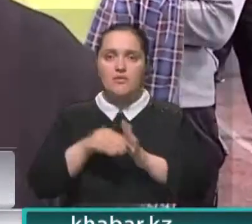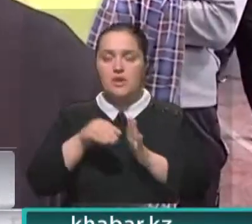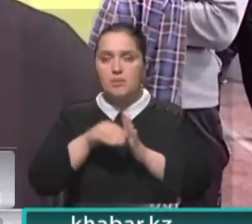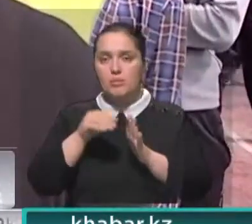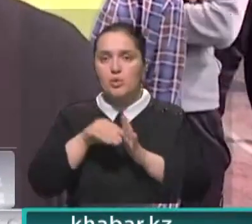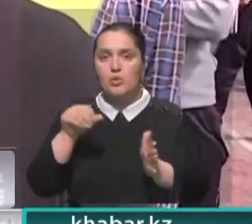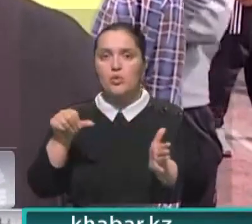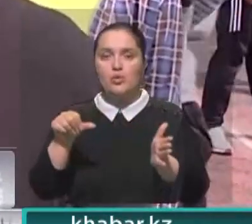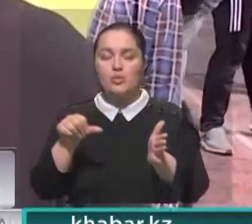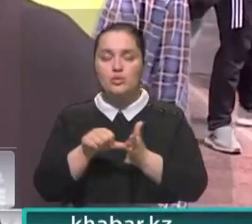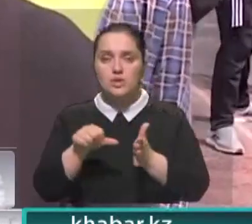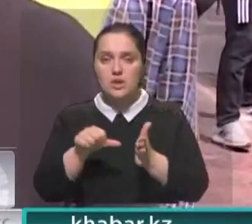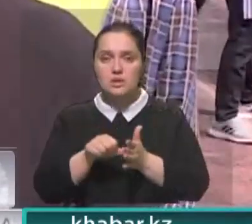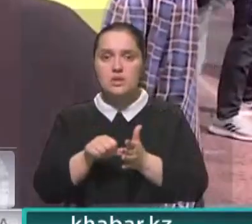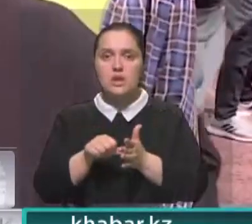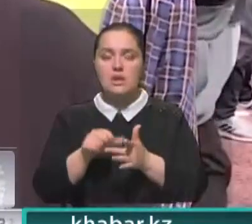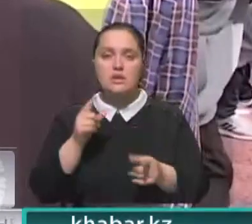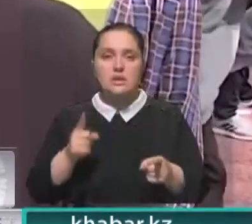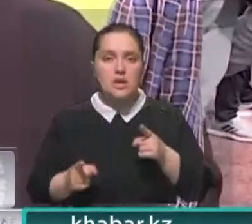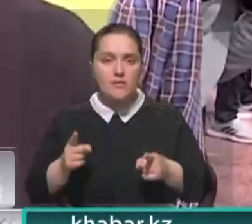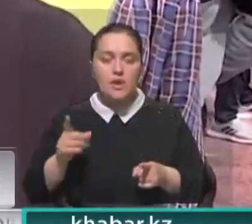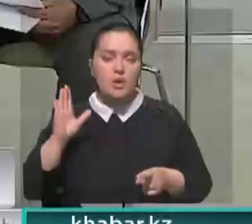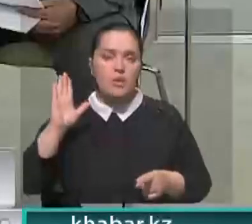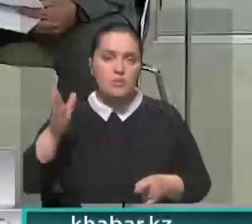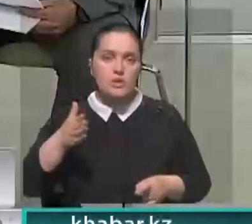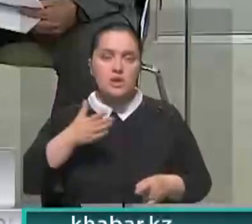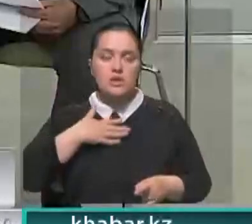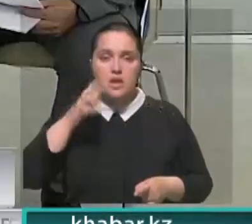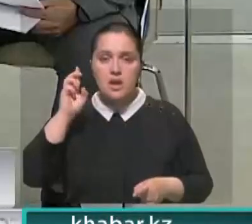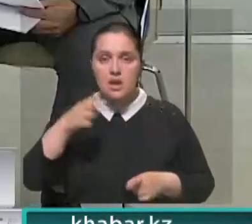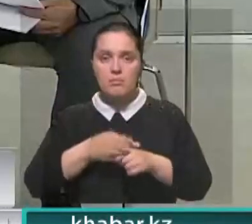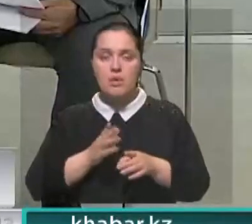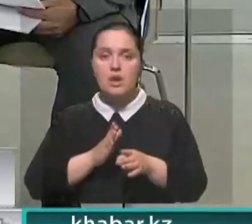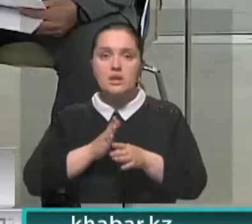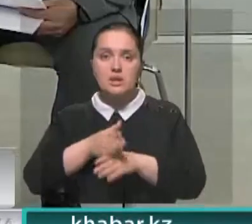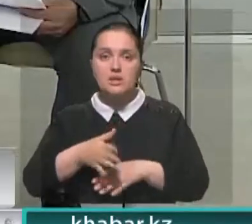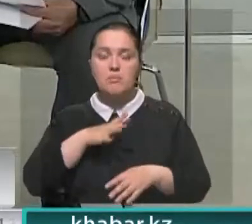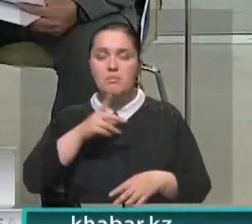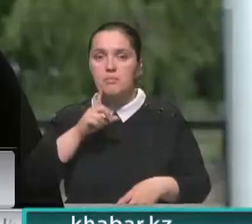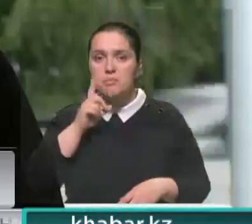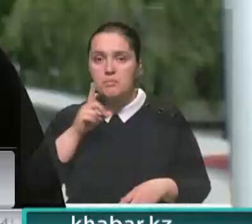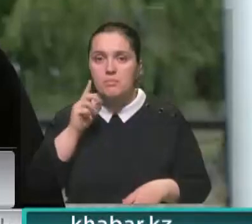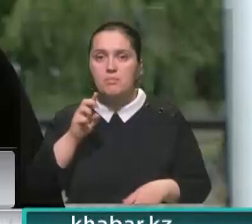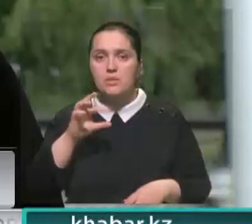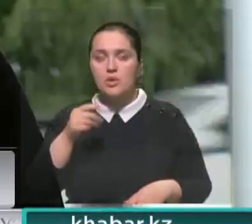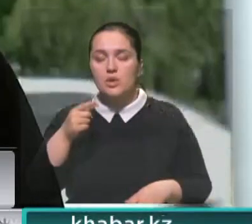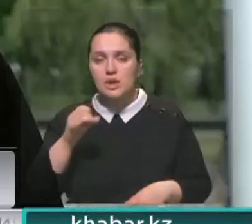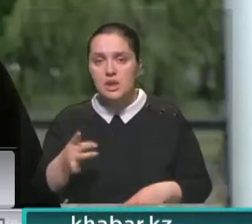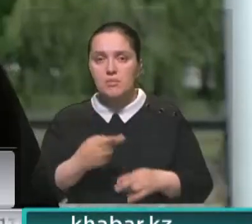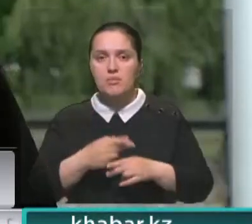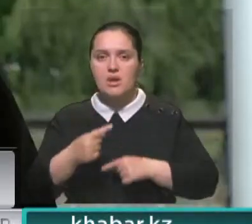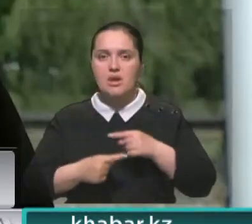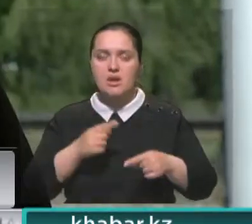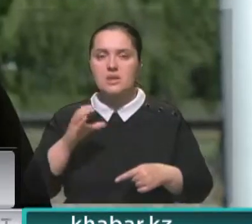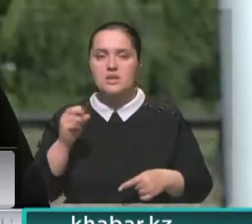участие в нем – это действительно будущее нашей страны. Среди гостей марафона были и молодые блогеры, иными словами, поколение